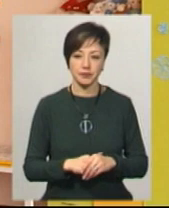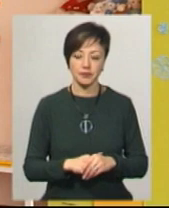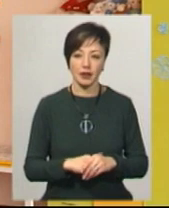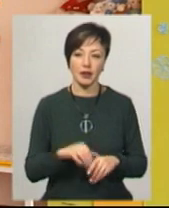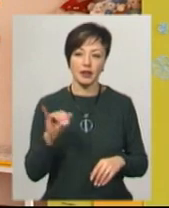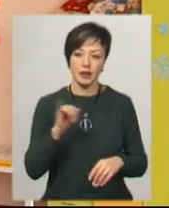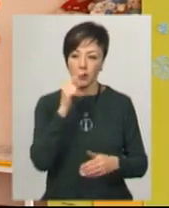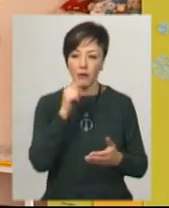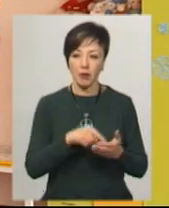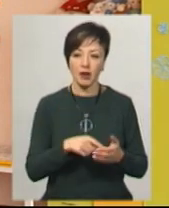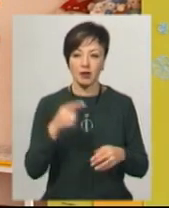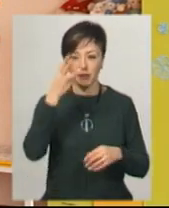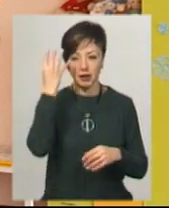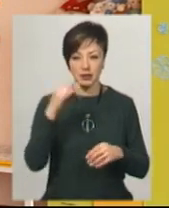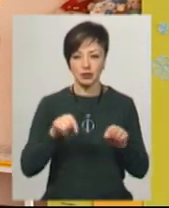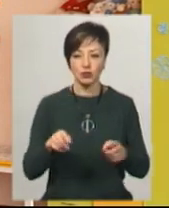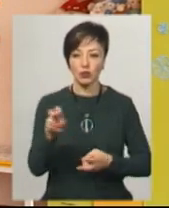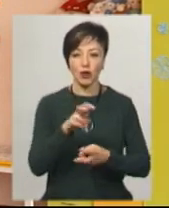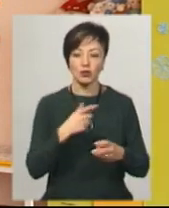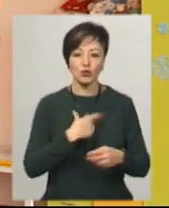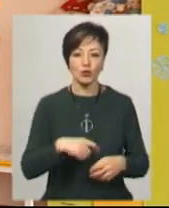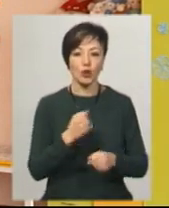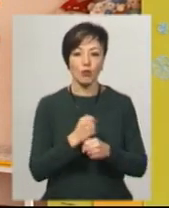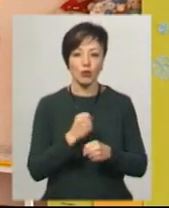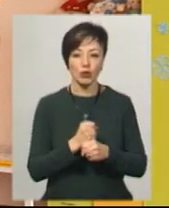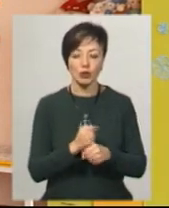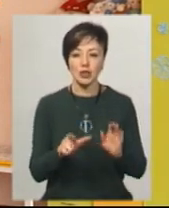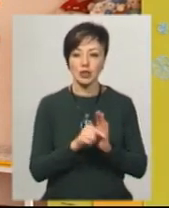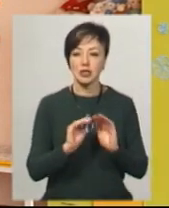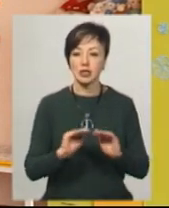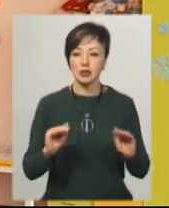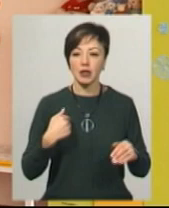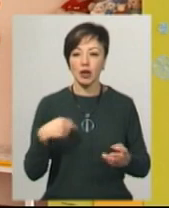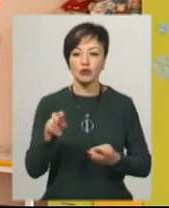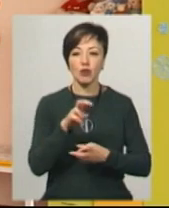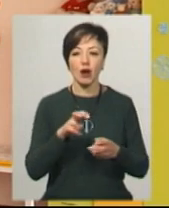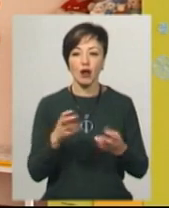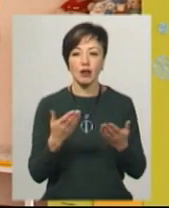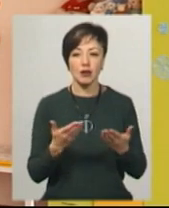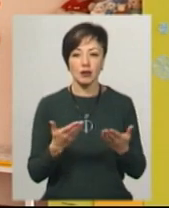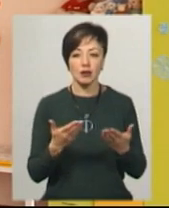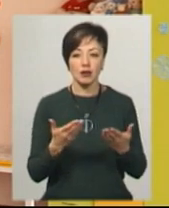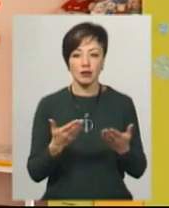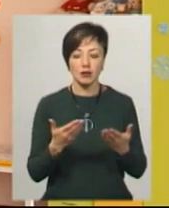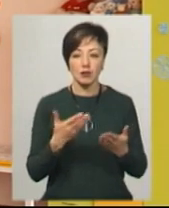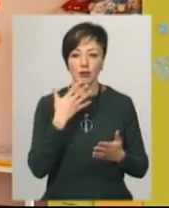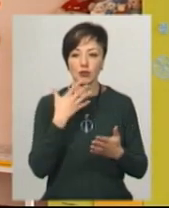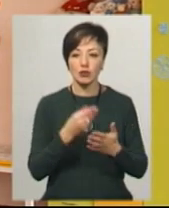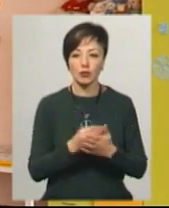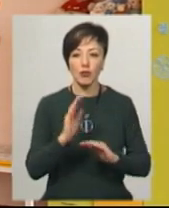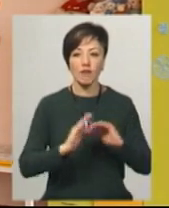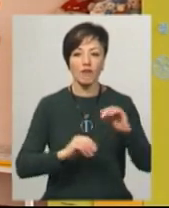І попала вже в Хмельницький, шукала собі роботу з дітками. Ну, я шукала по своєму